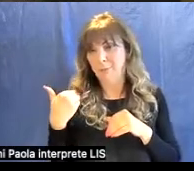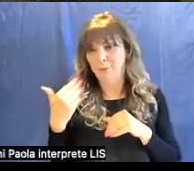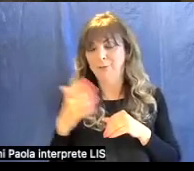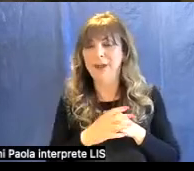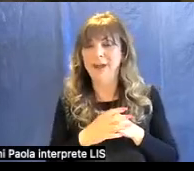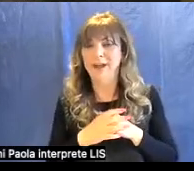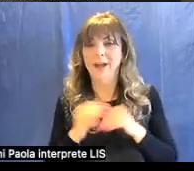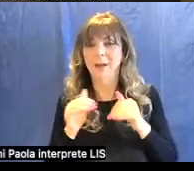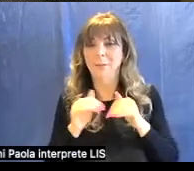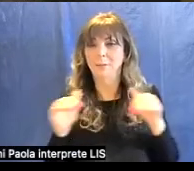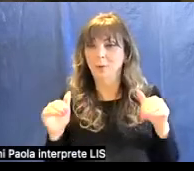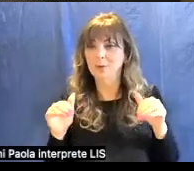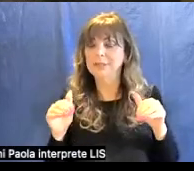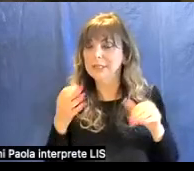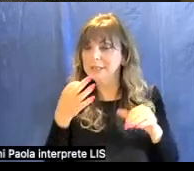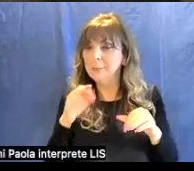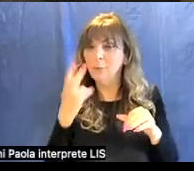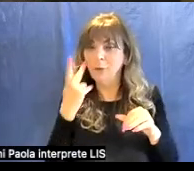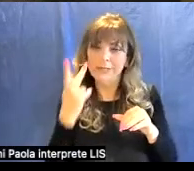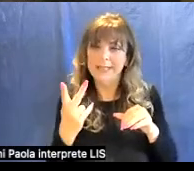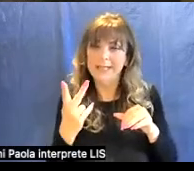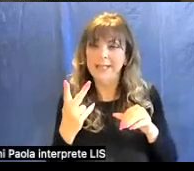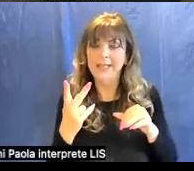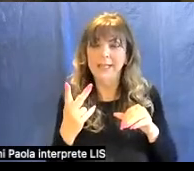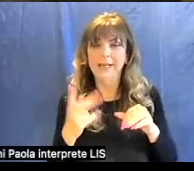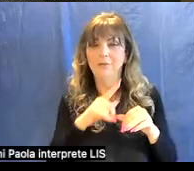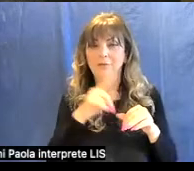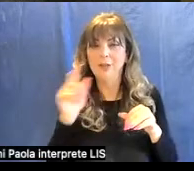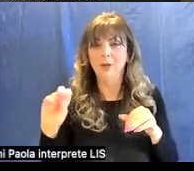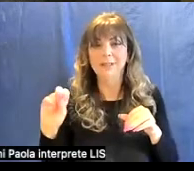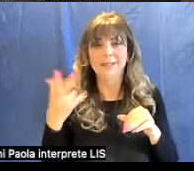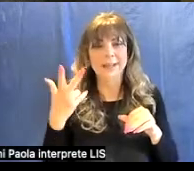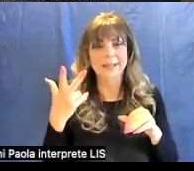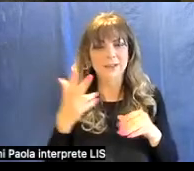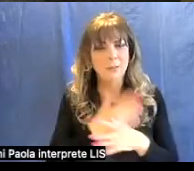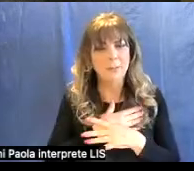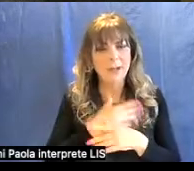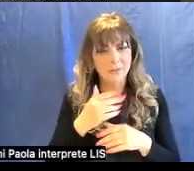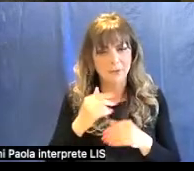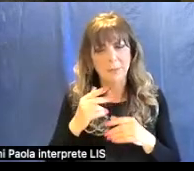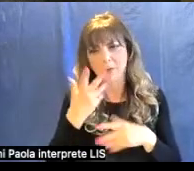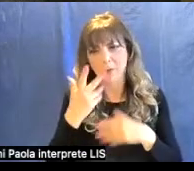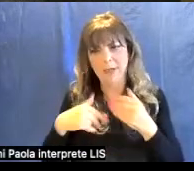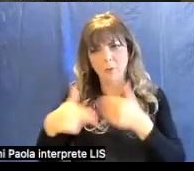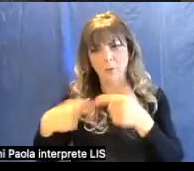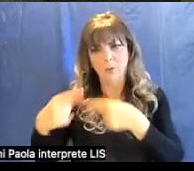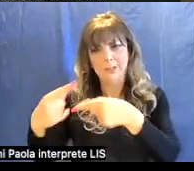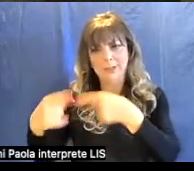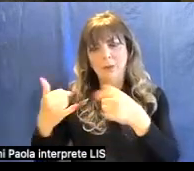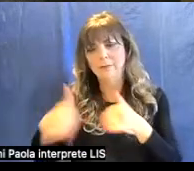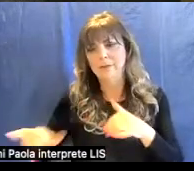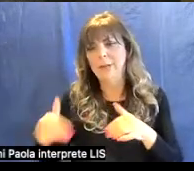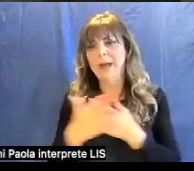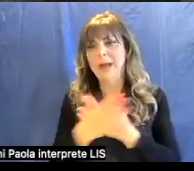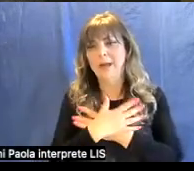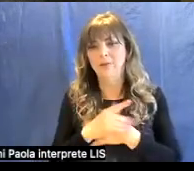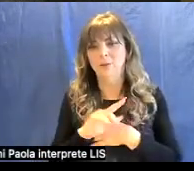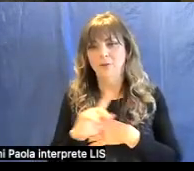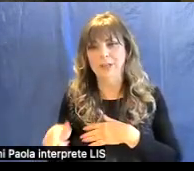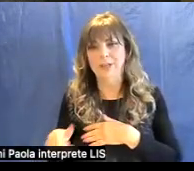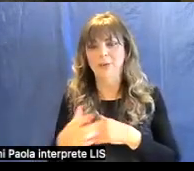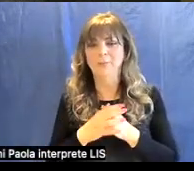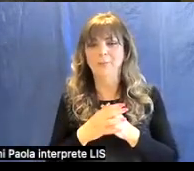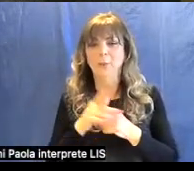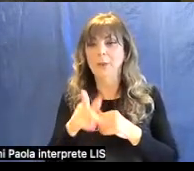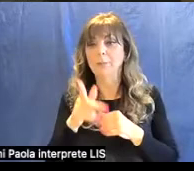sarà visitabile fino a qui c'è scritto al 13 maggio ma andremo oltre, andremo anche alla fine di maggio e anche qui per